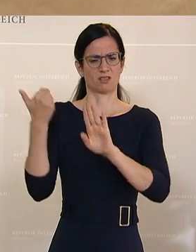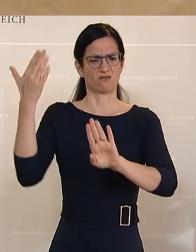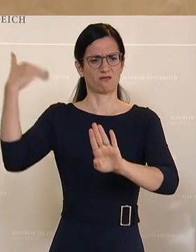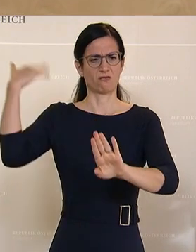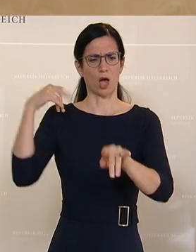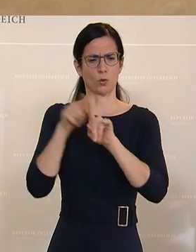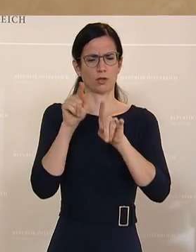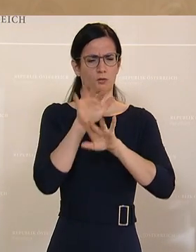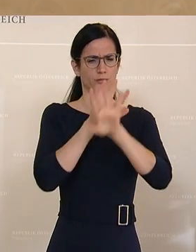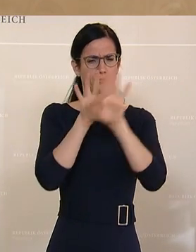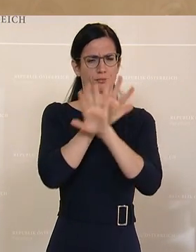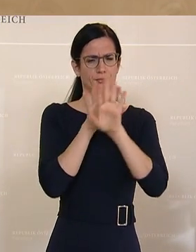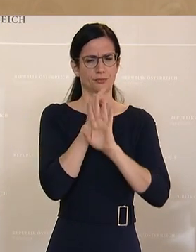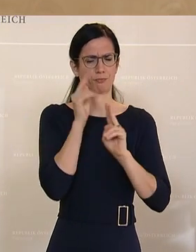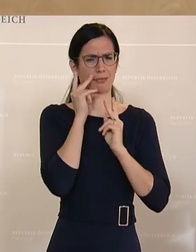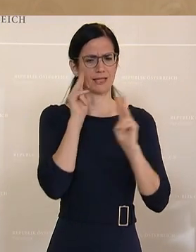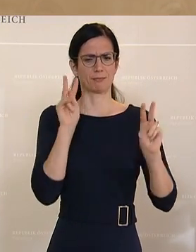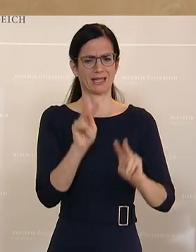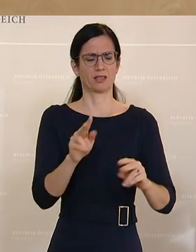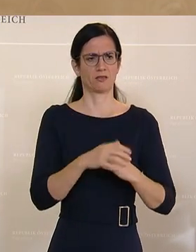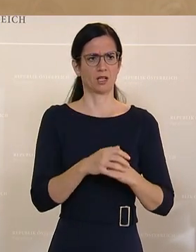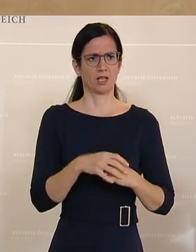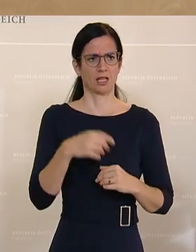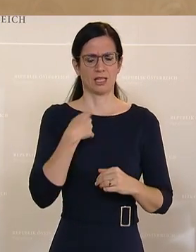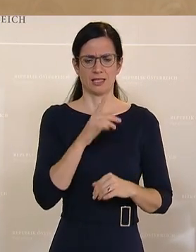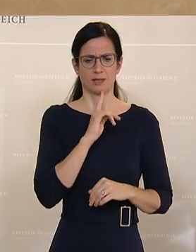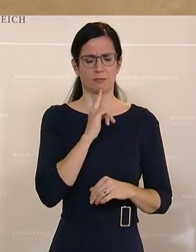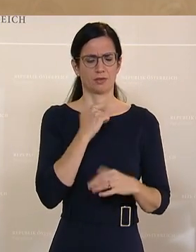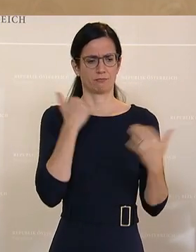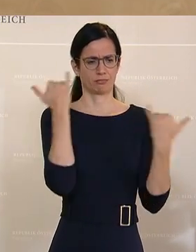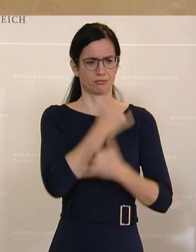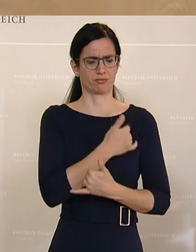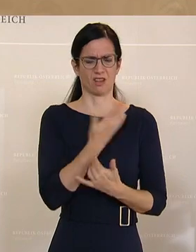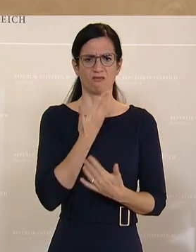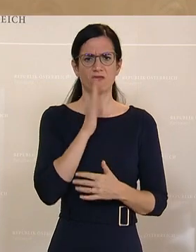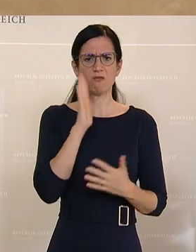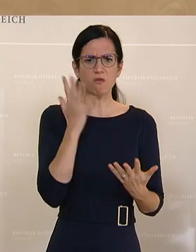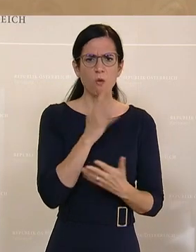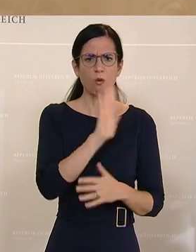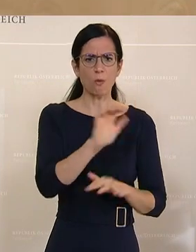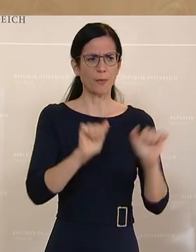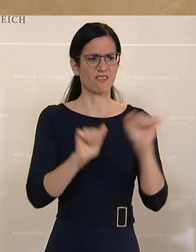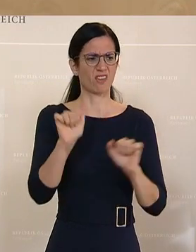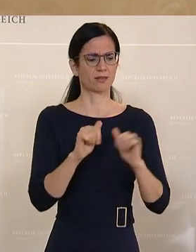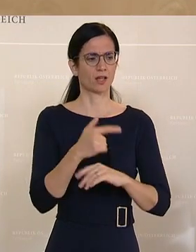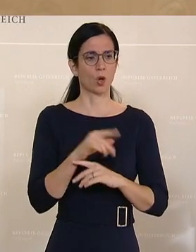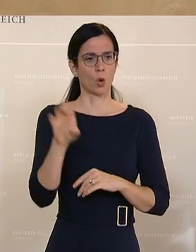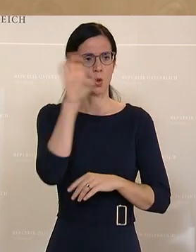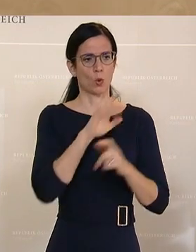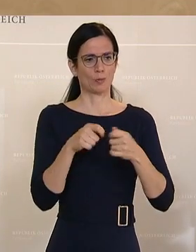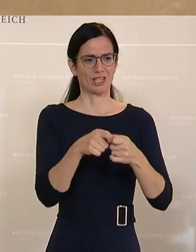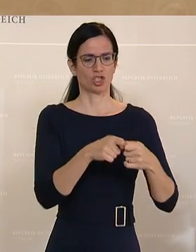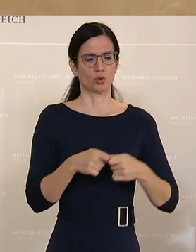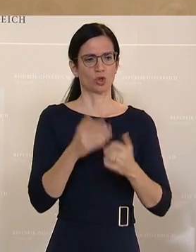verklärten Blick gesehen. Und ich habe gar nicht verstanden, in welchem Universum Sie unterwegs sind, Frau Ministerin, wenn Sie davon sprechen, dass die Europäische Union viel